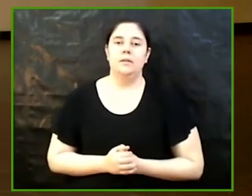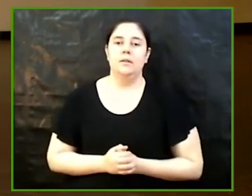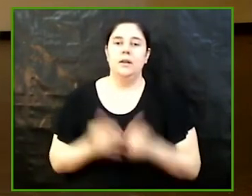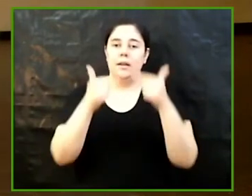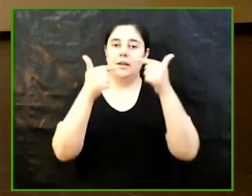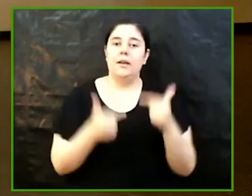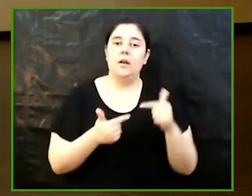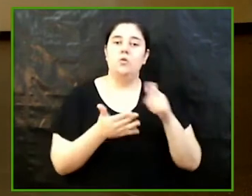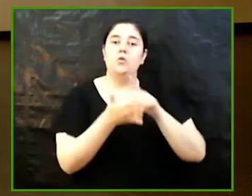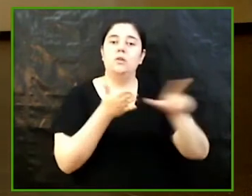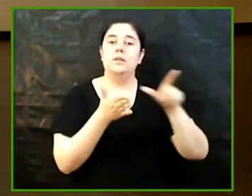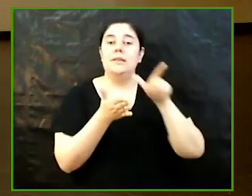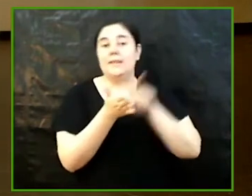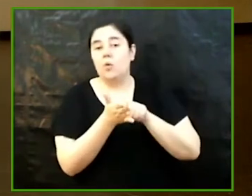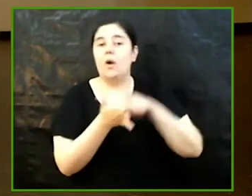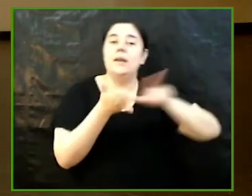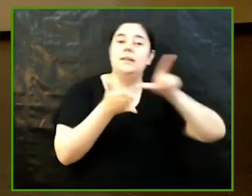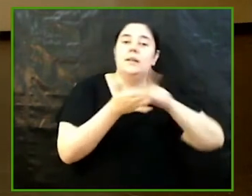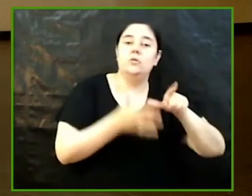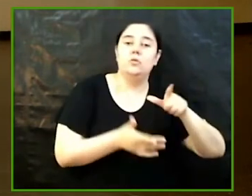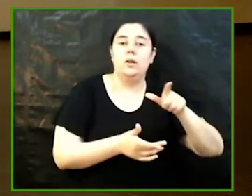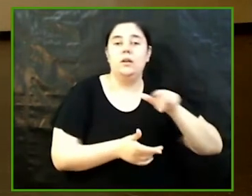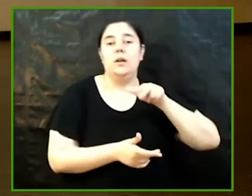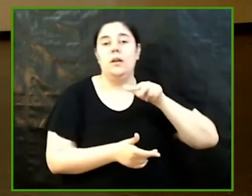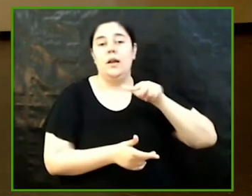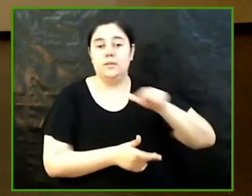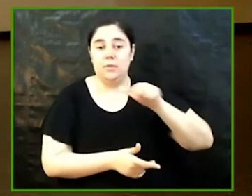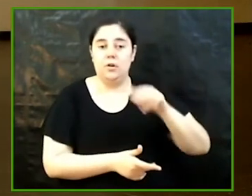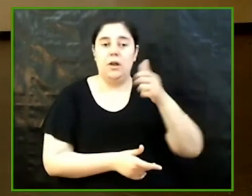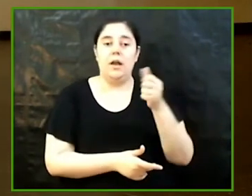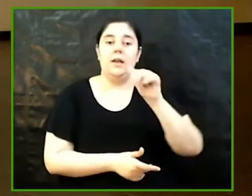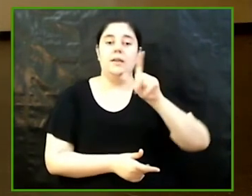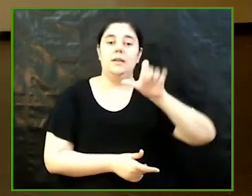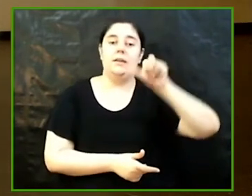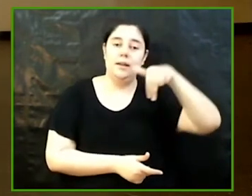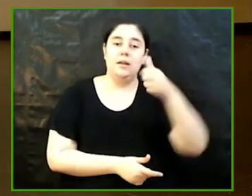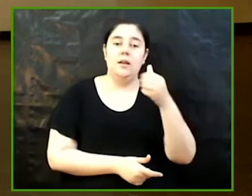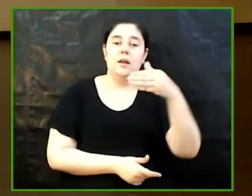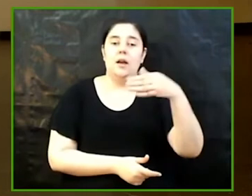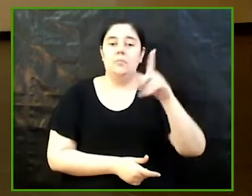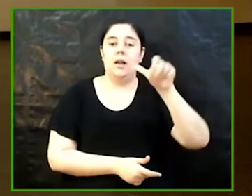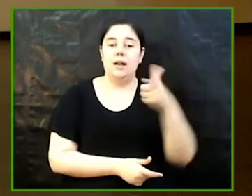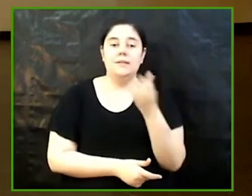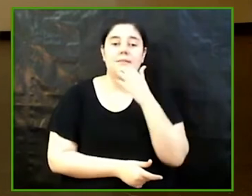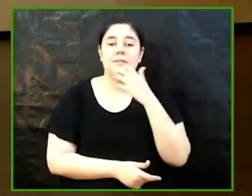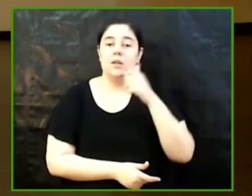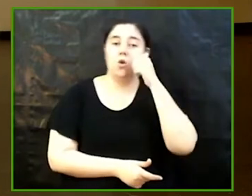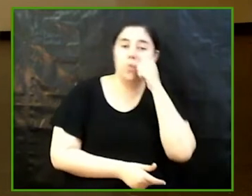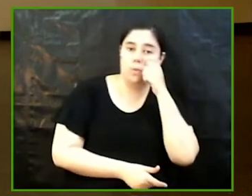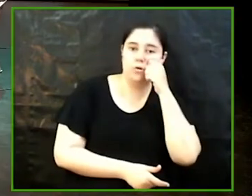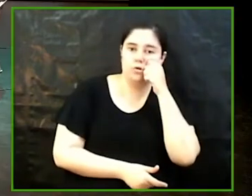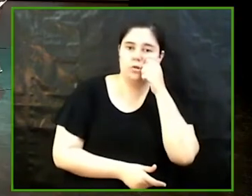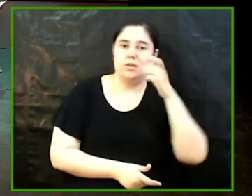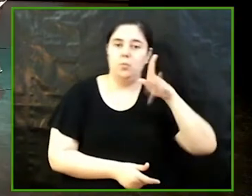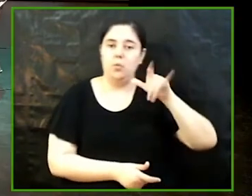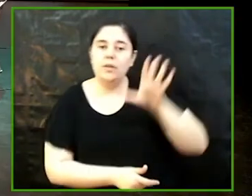llengua i literatura espanyoles Ailén Abdalá Badillo cuerpos impúdicos Instagram y feminismo tutora Jessica